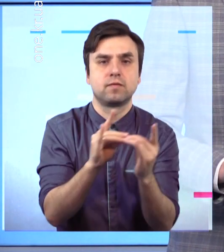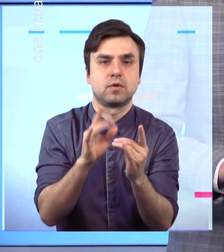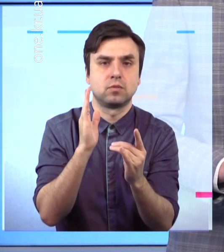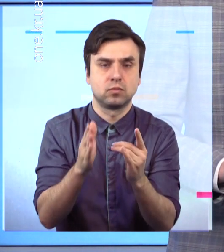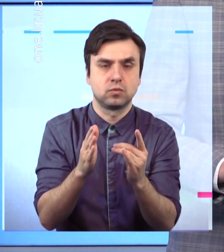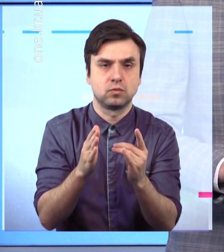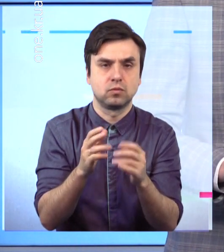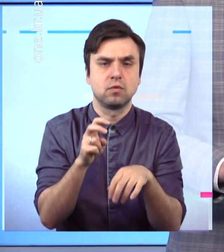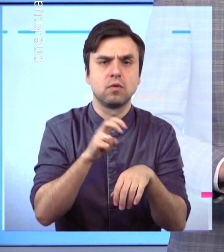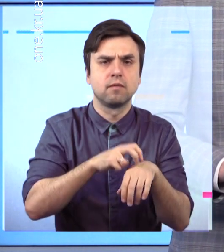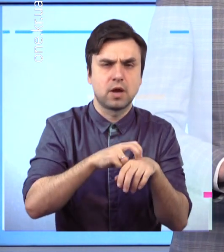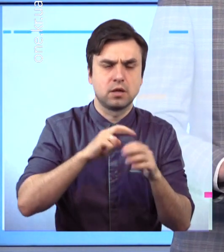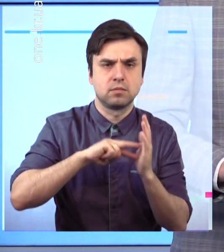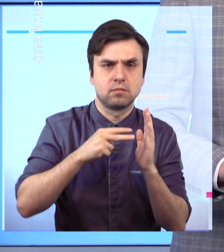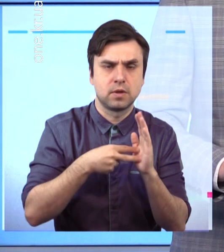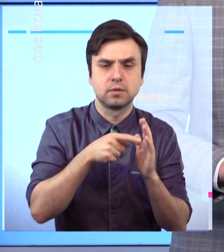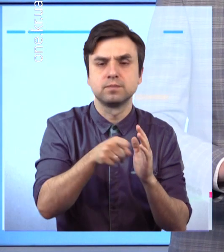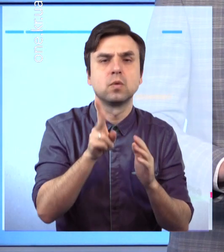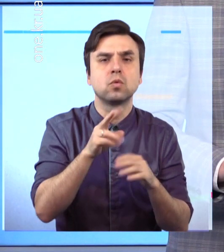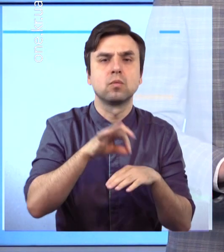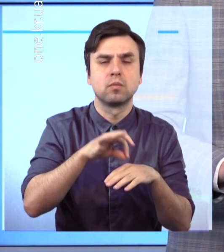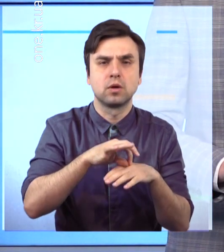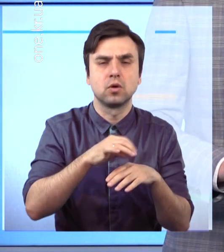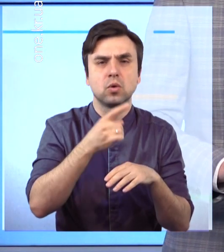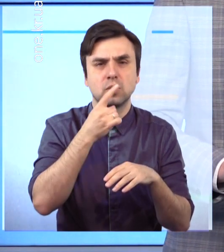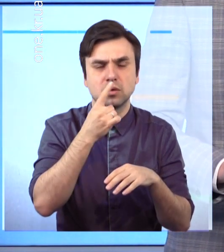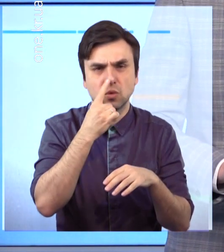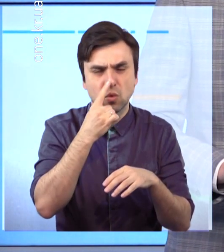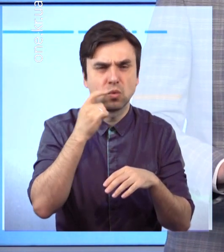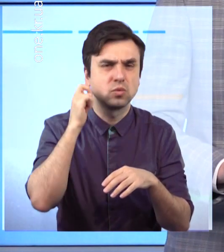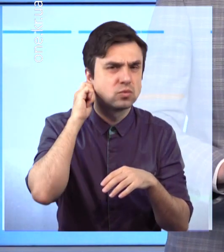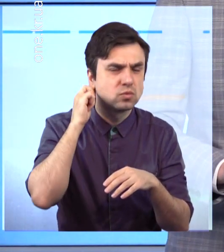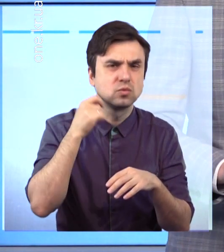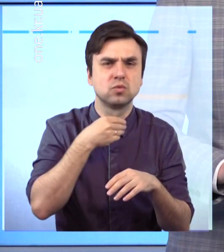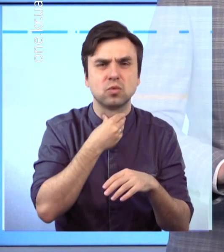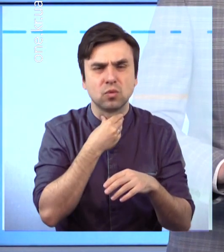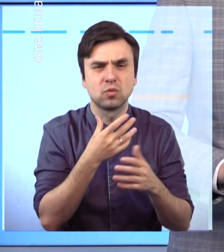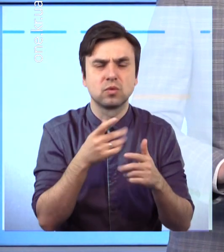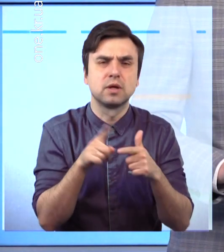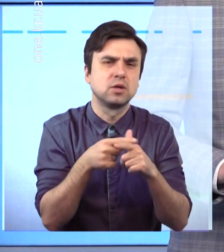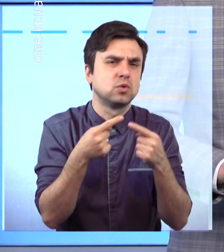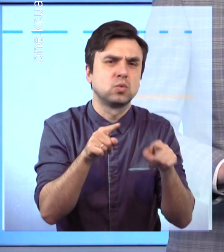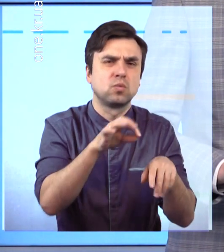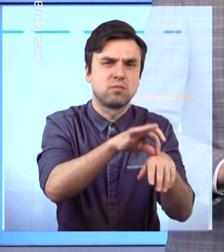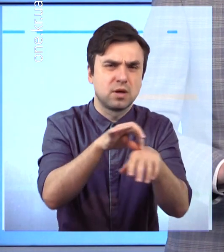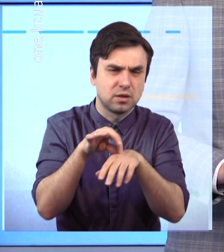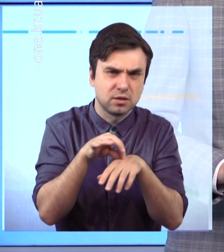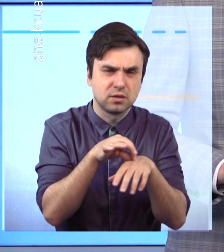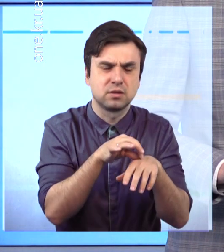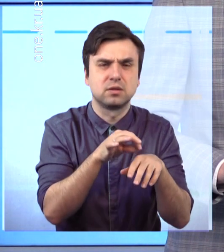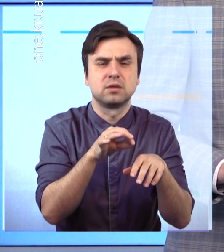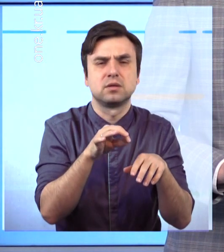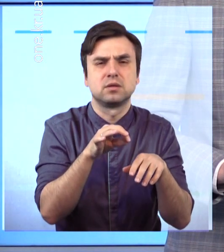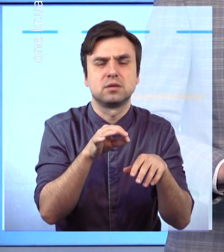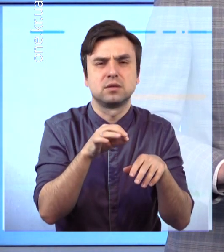пацієнтами з проблемами вуха, горла та носу, а й в разі звернення із суміжними недугами. Що мають зробити та хто допомагає в здійсненні